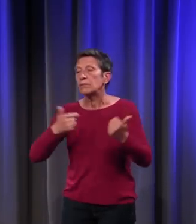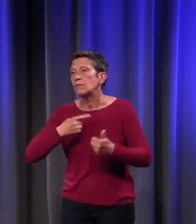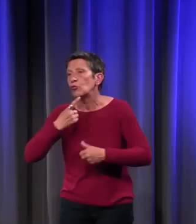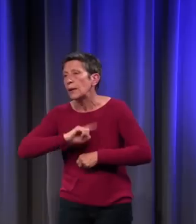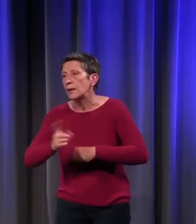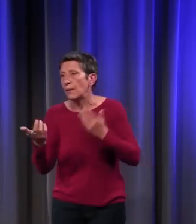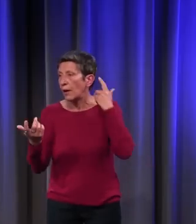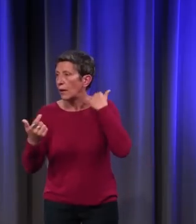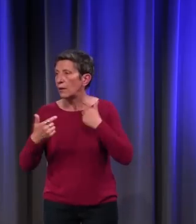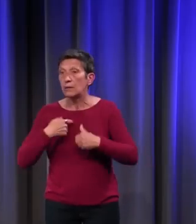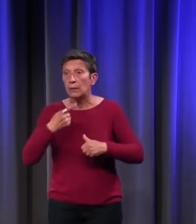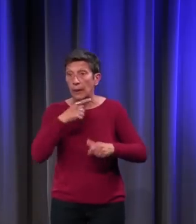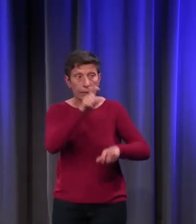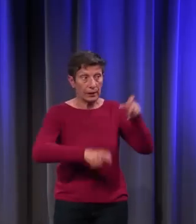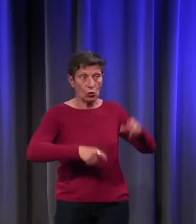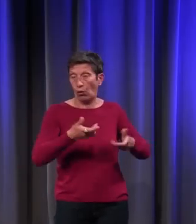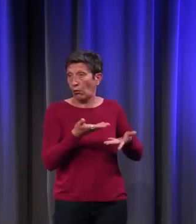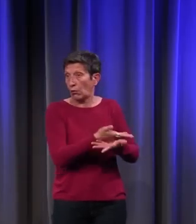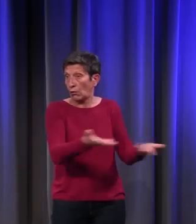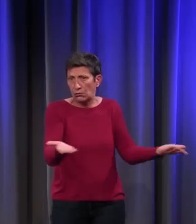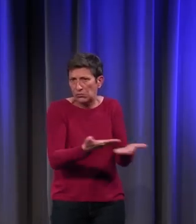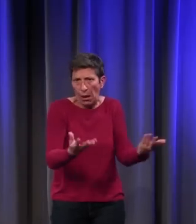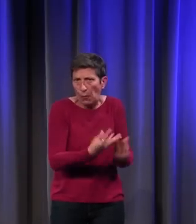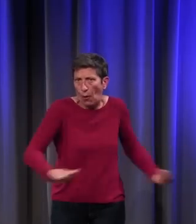je vous ai parlé du commun des mortels, en quelque sorte,